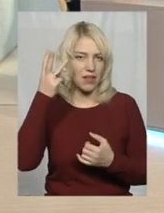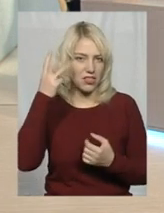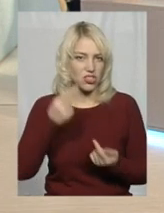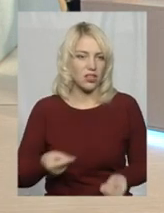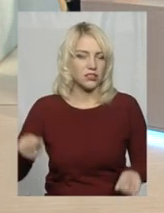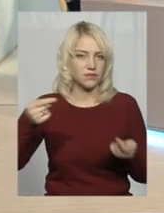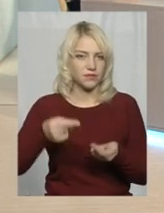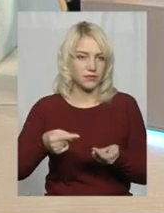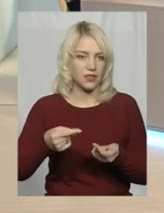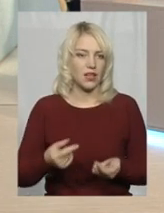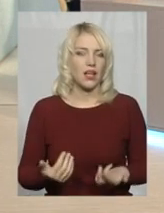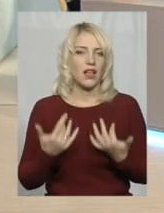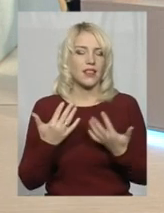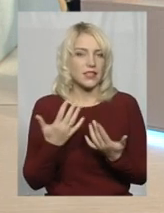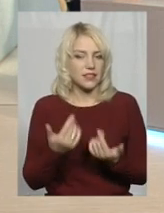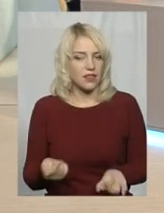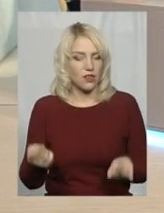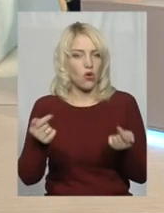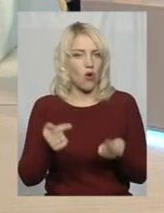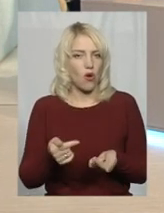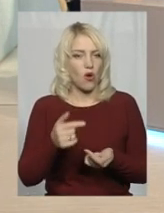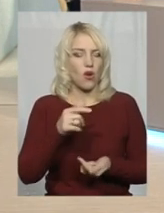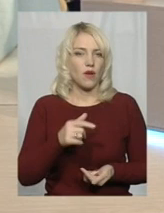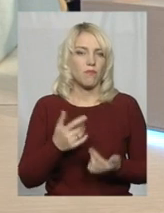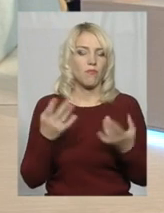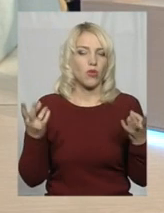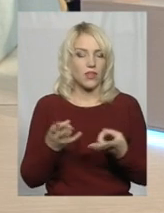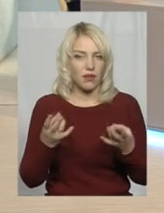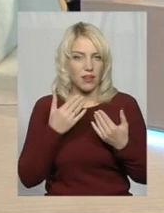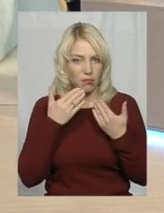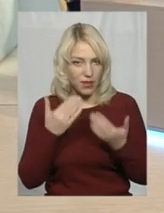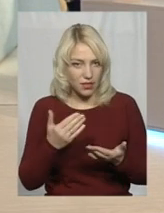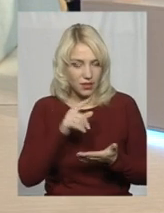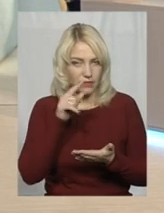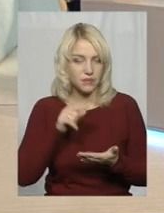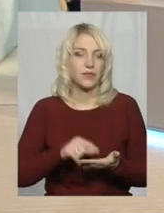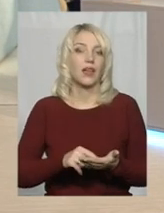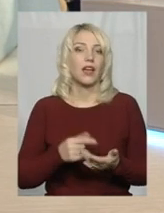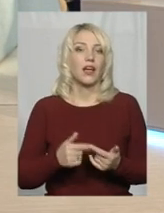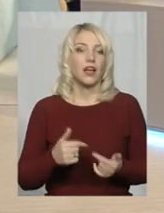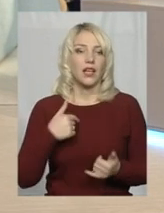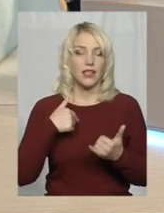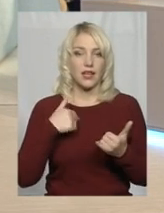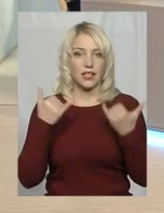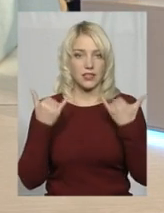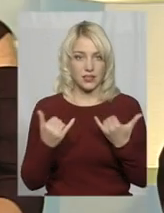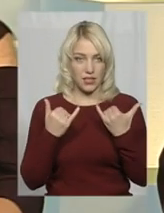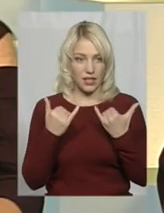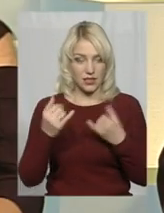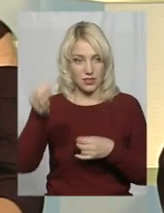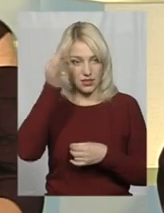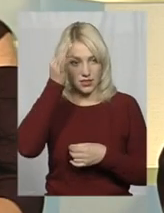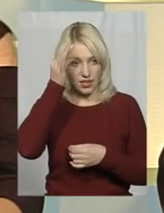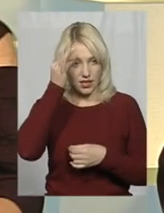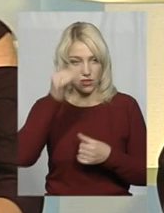Наскільки органічним, я зараз згадую